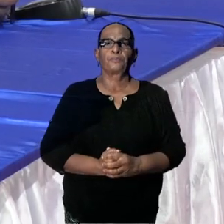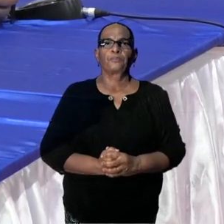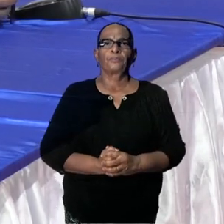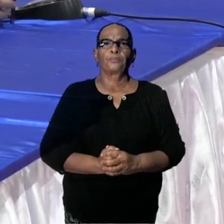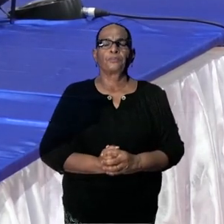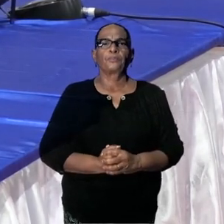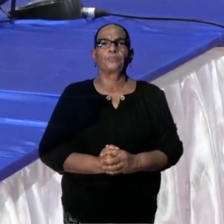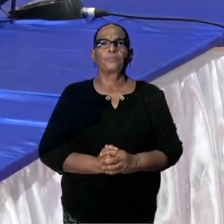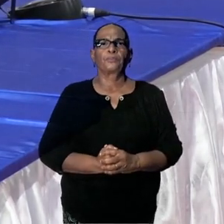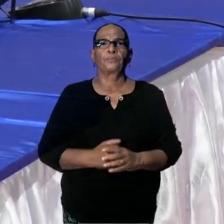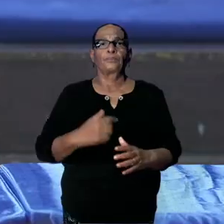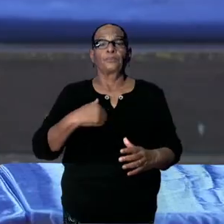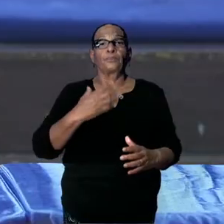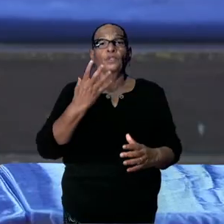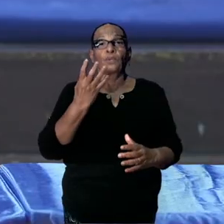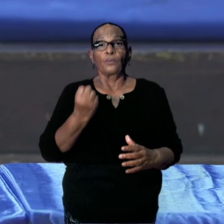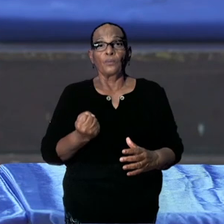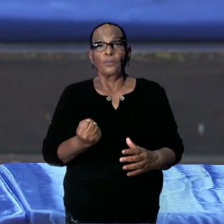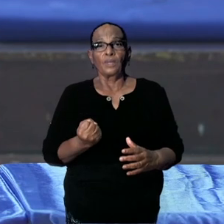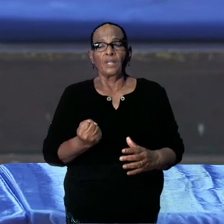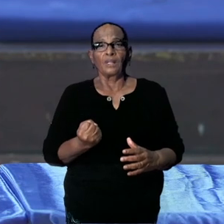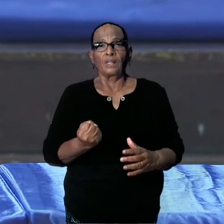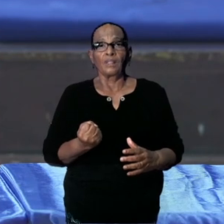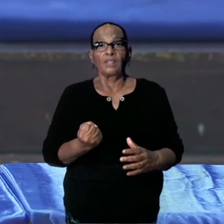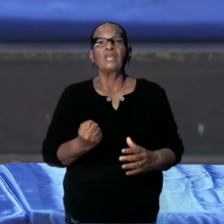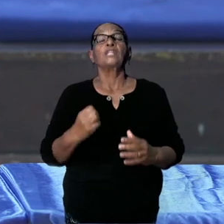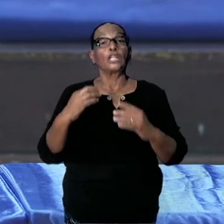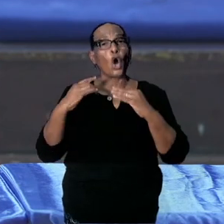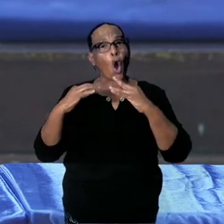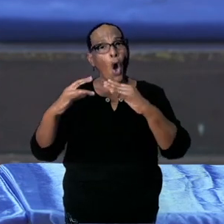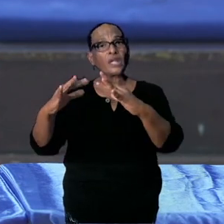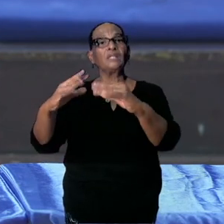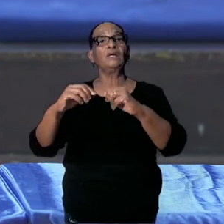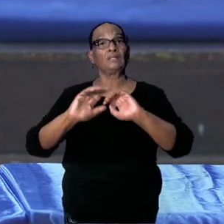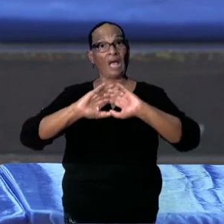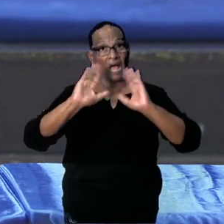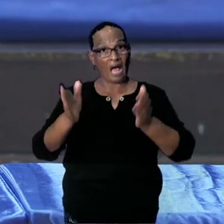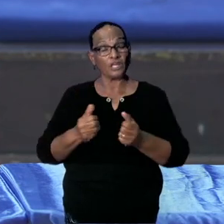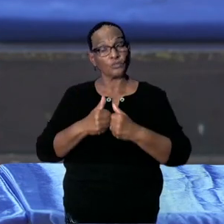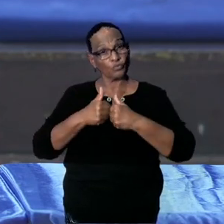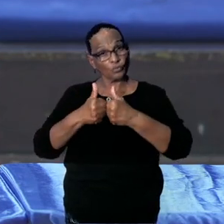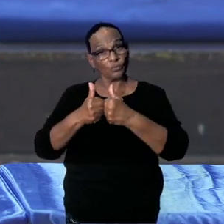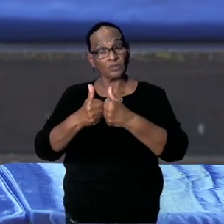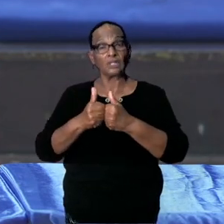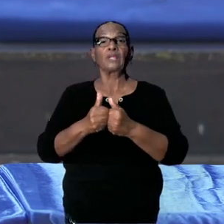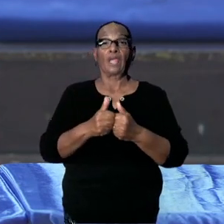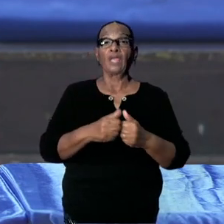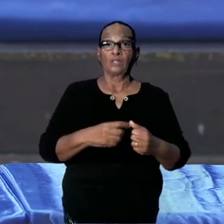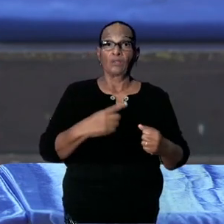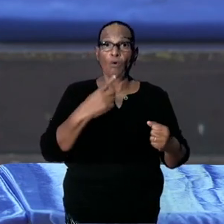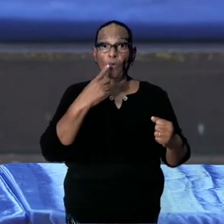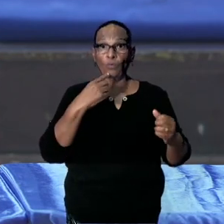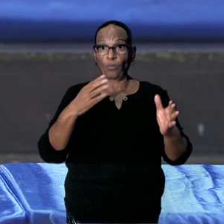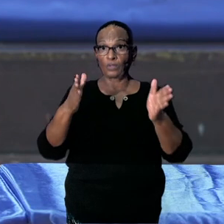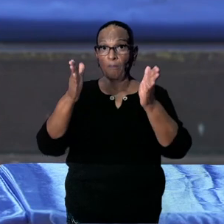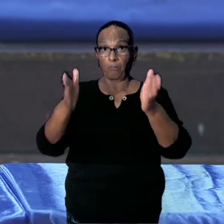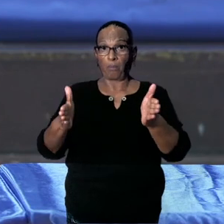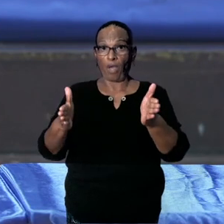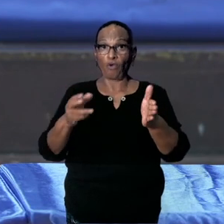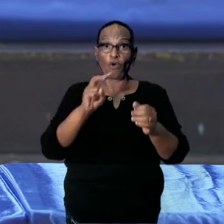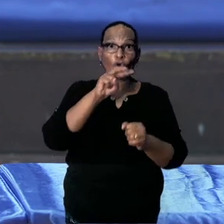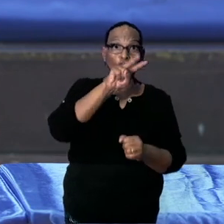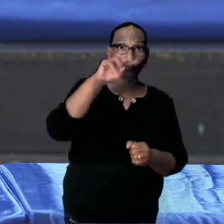Dan wil ik ook weer even gaan naar de handhaving van roadblocks. Die gaan door. De